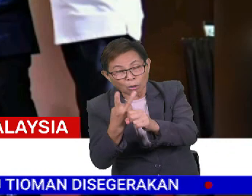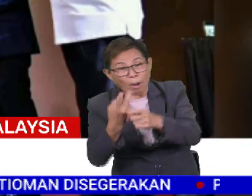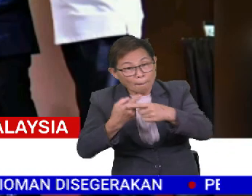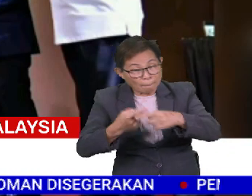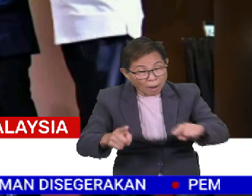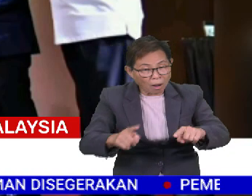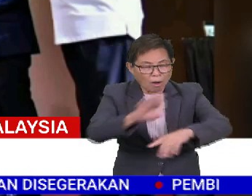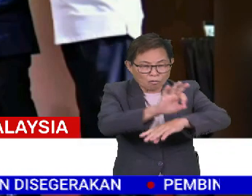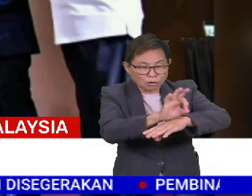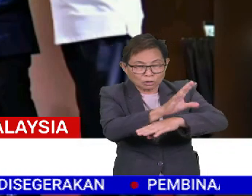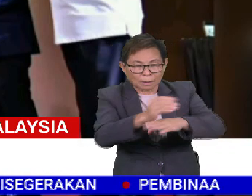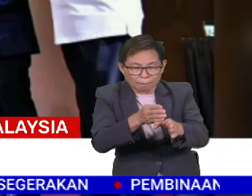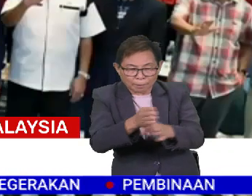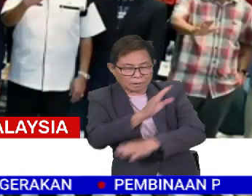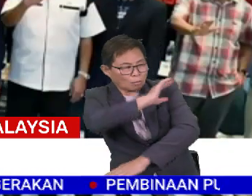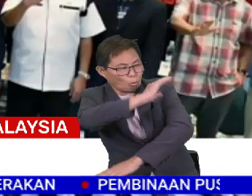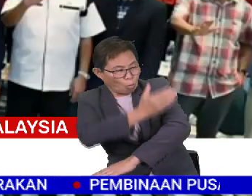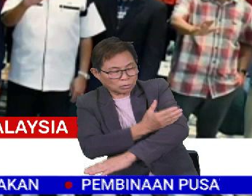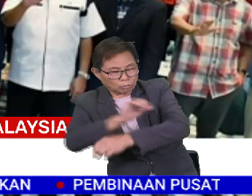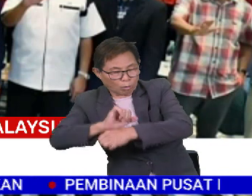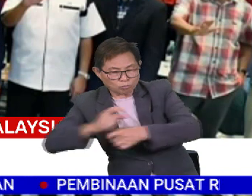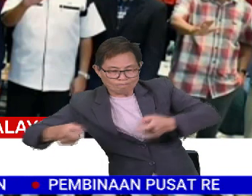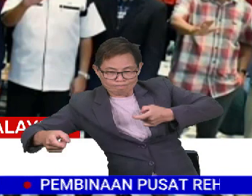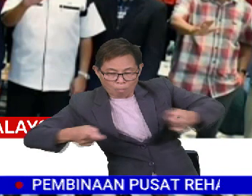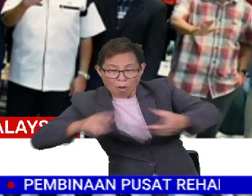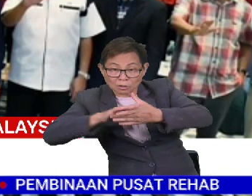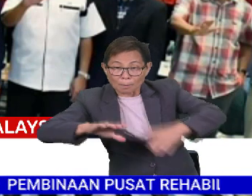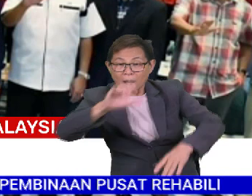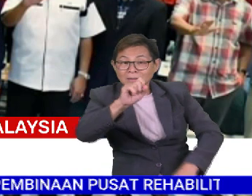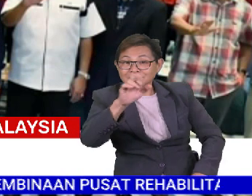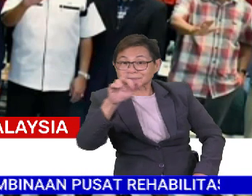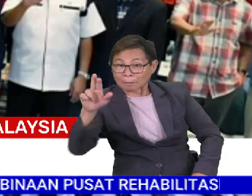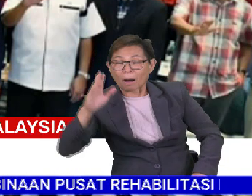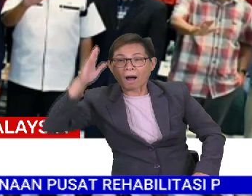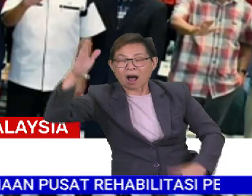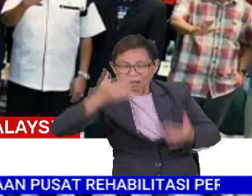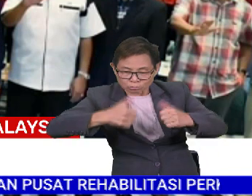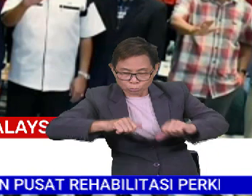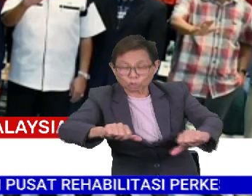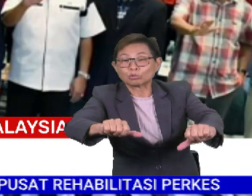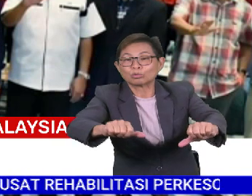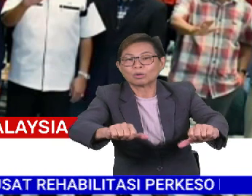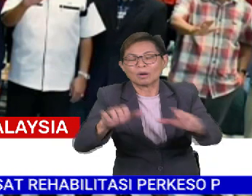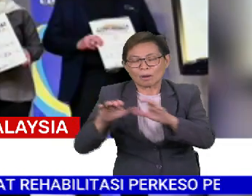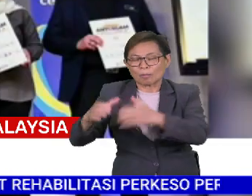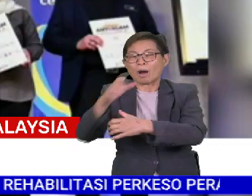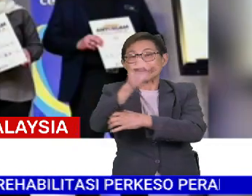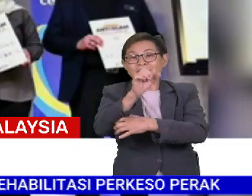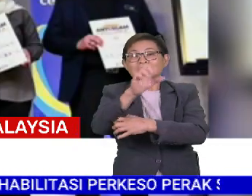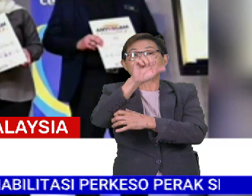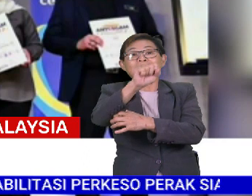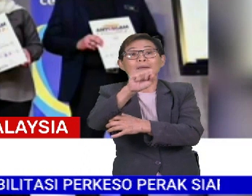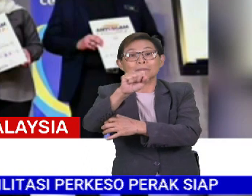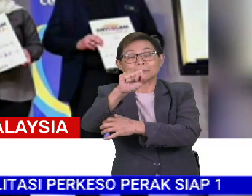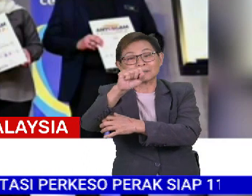Bagaimanapun, fungsi atau bidang kuasa tugas untuk mengawal keselamatan cyber akan diteruskan oleh badan seperti Cyber Security